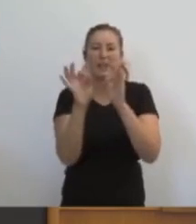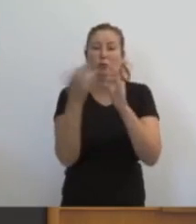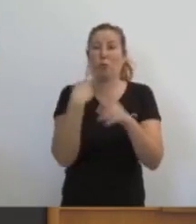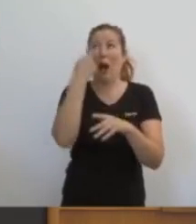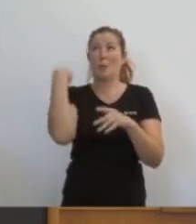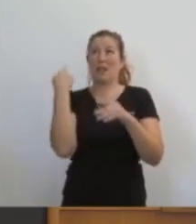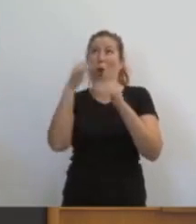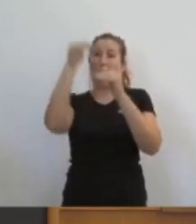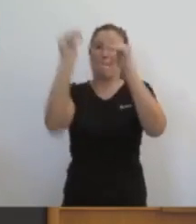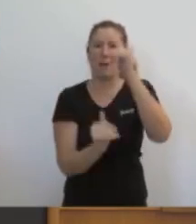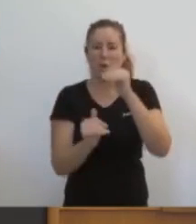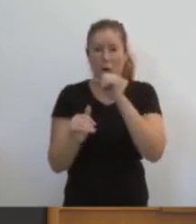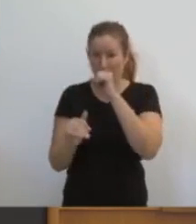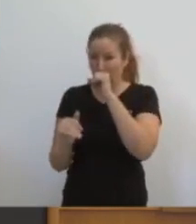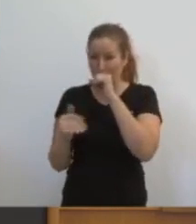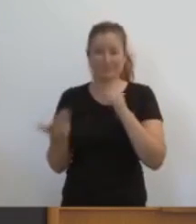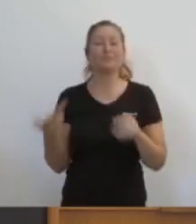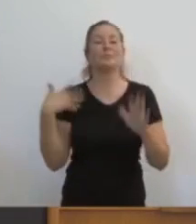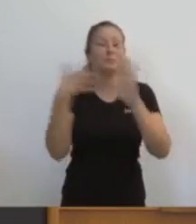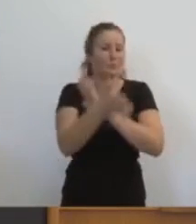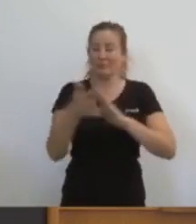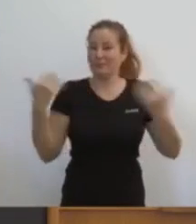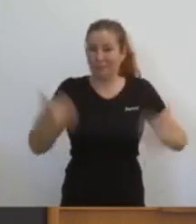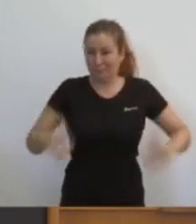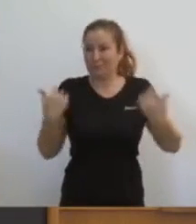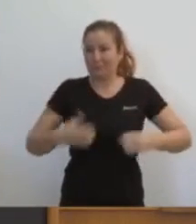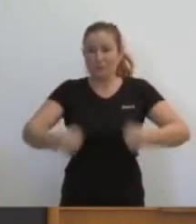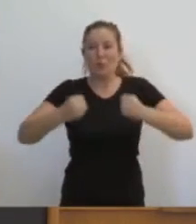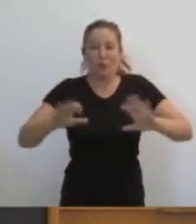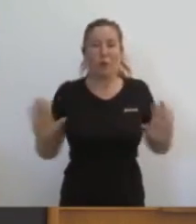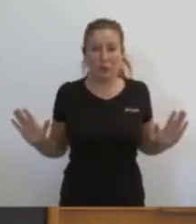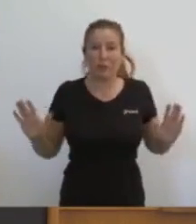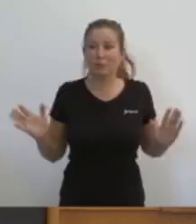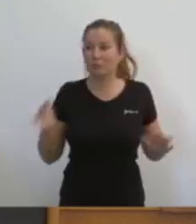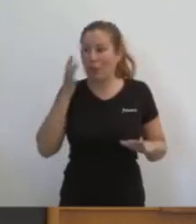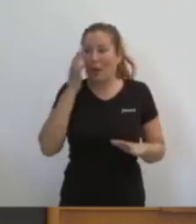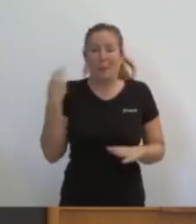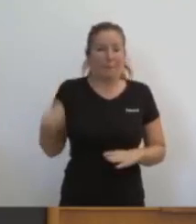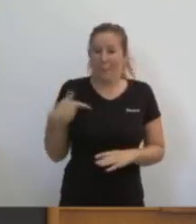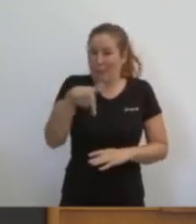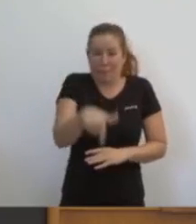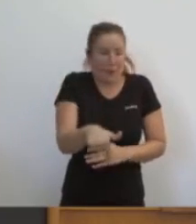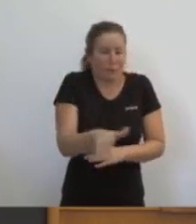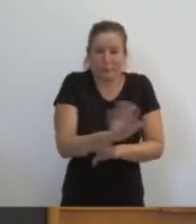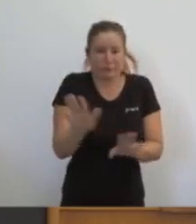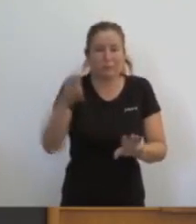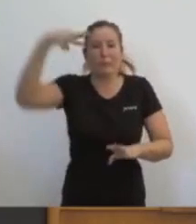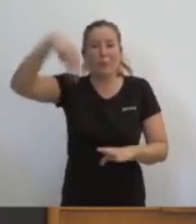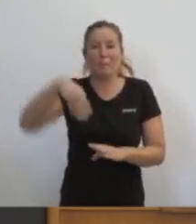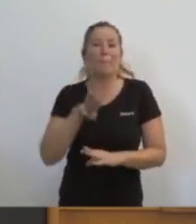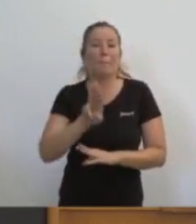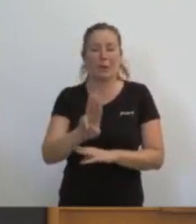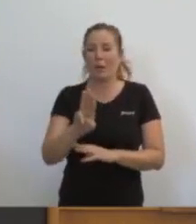2015. Vostès del 2015 al 2016 l'han reduïda i treuen pit. En fi, i treuen pit. És